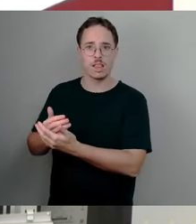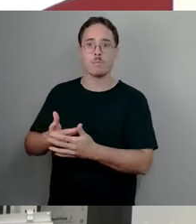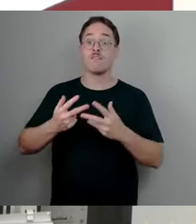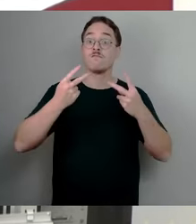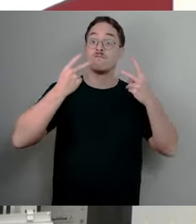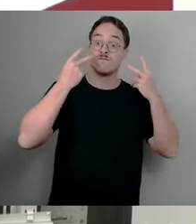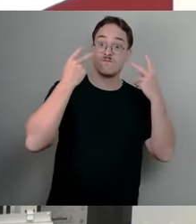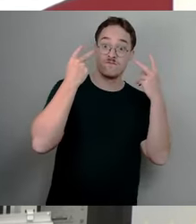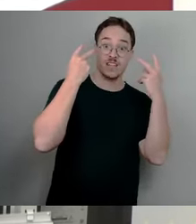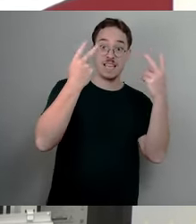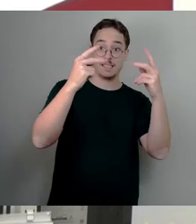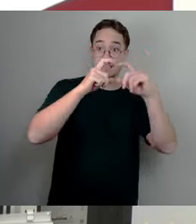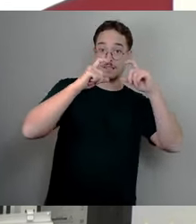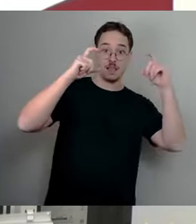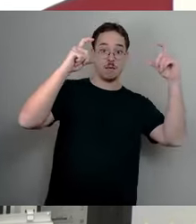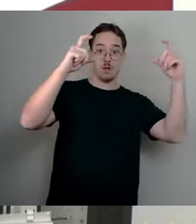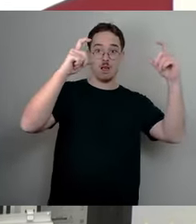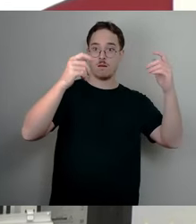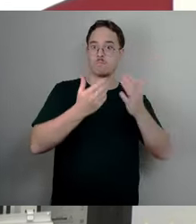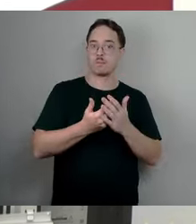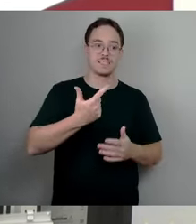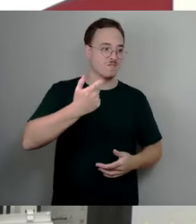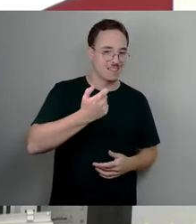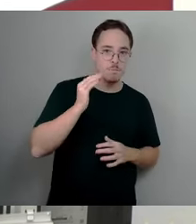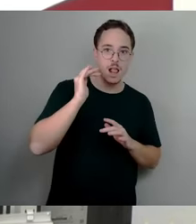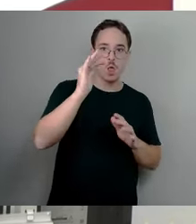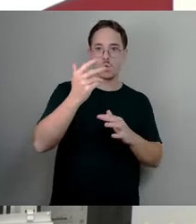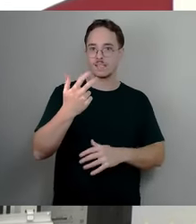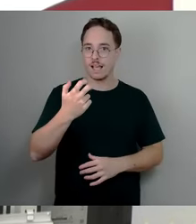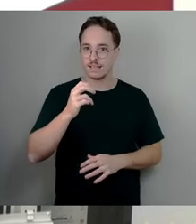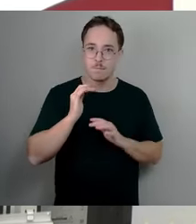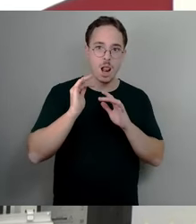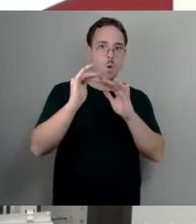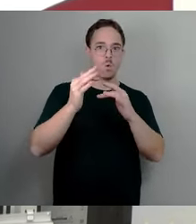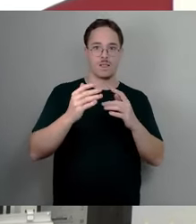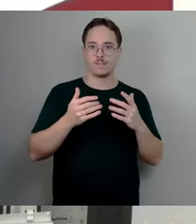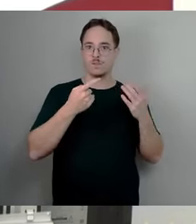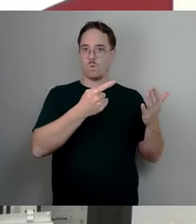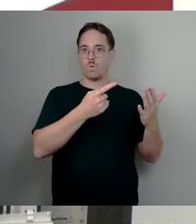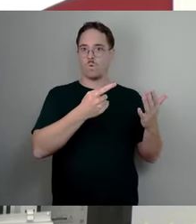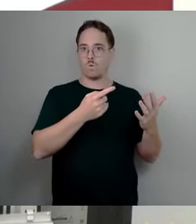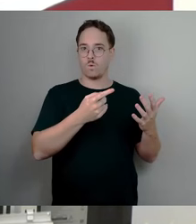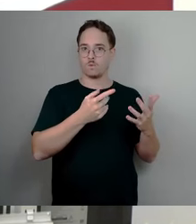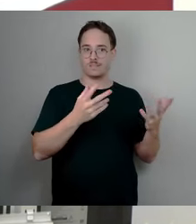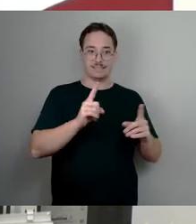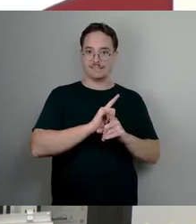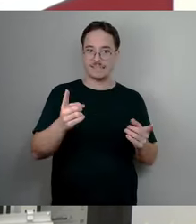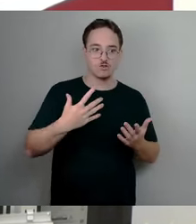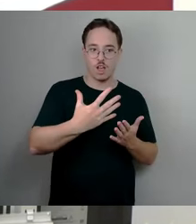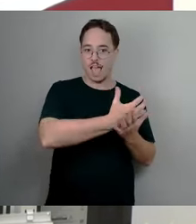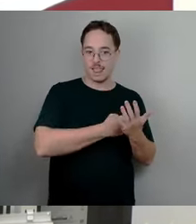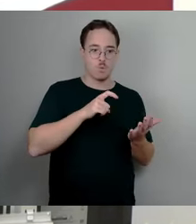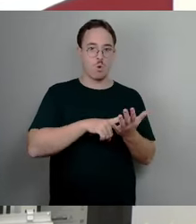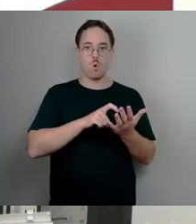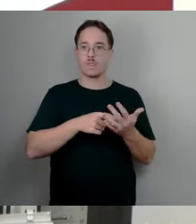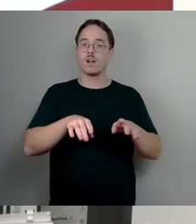gesetzt werden müssen mit den 20, 30 Millionen, die wir potenziell jedes Jahr nicht einnehmen, weil wir die Grundsteuer nicht erhöhen